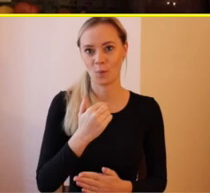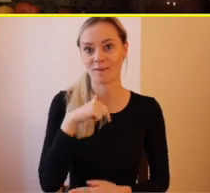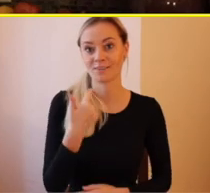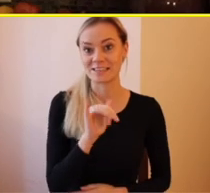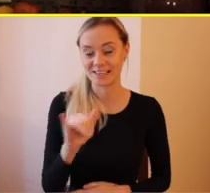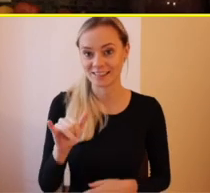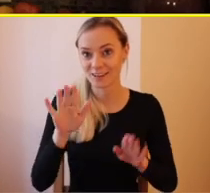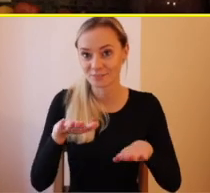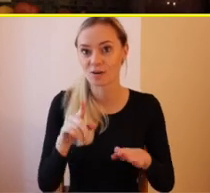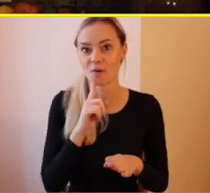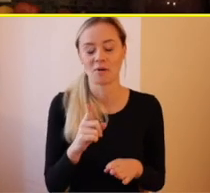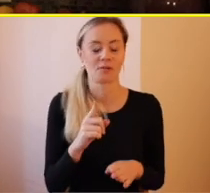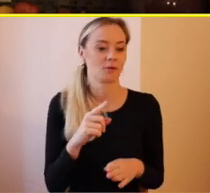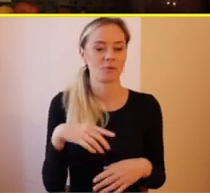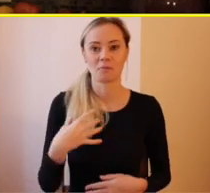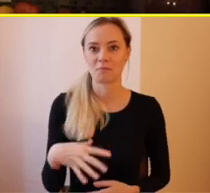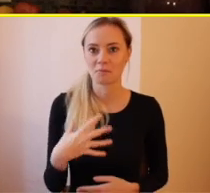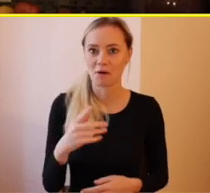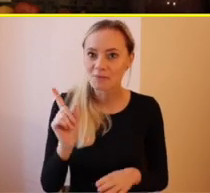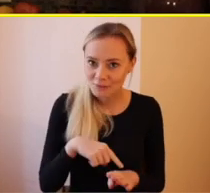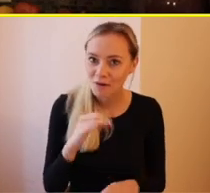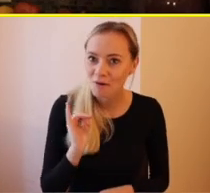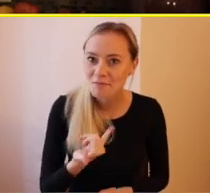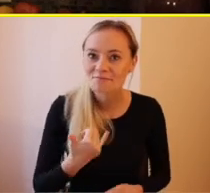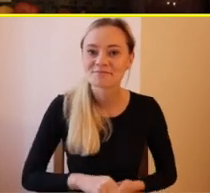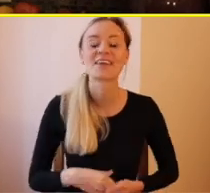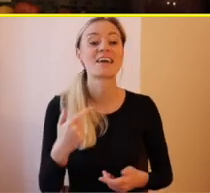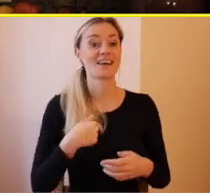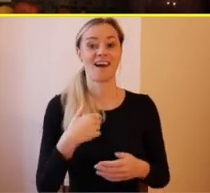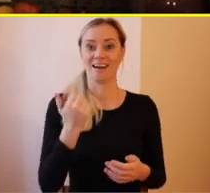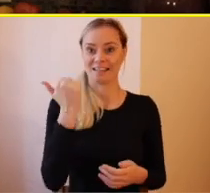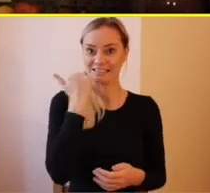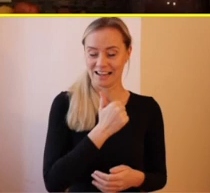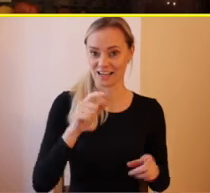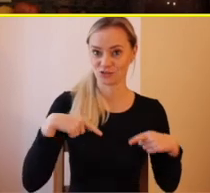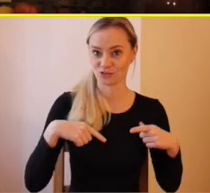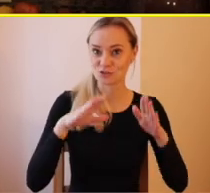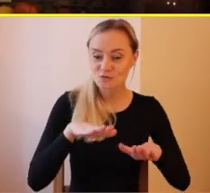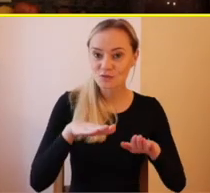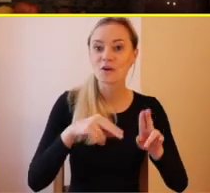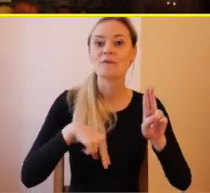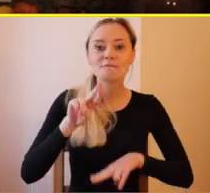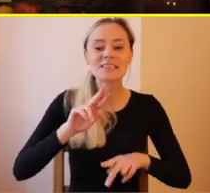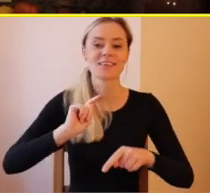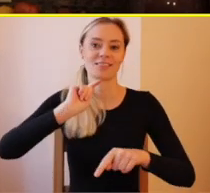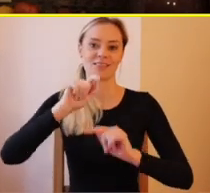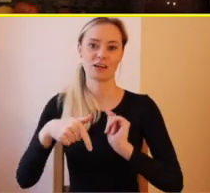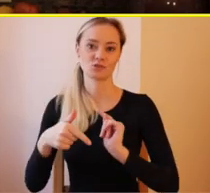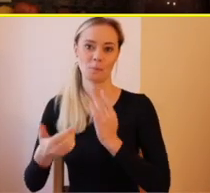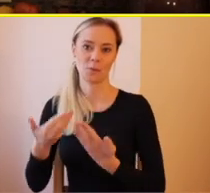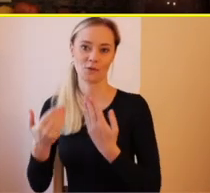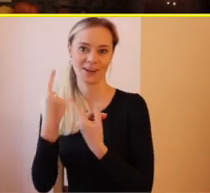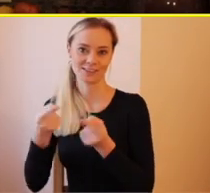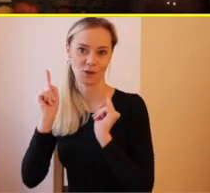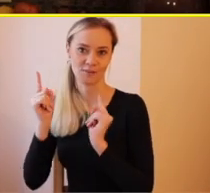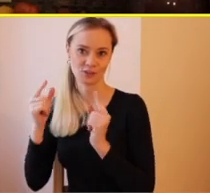Vlastne ani nemôžem tomu overiť, že už tak dlho. Vlastne som v Kanade viacej rokov, než som bola